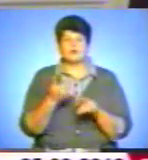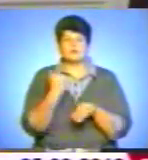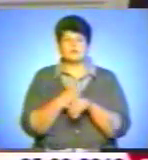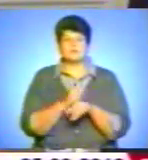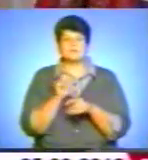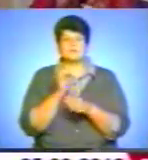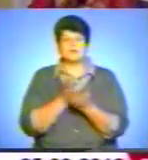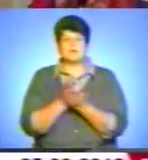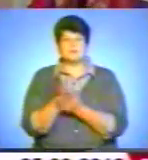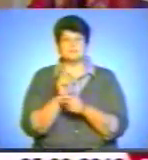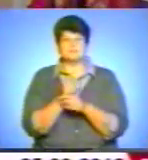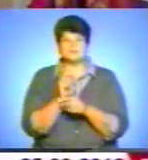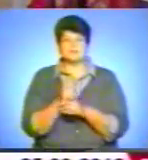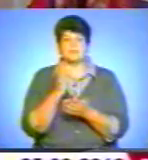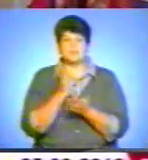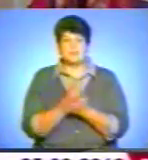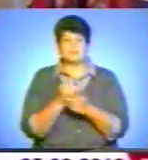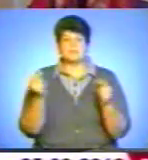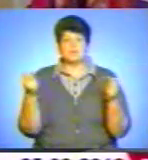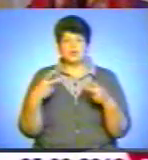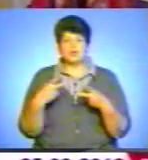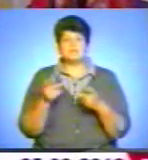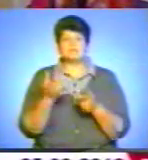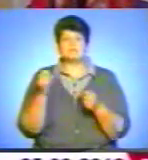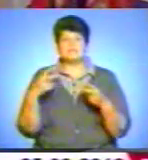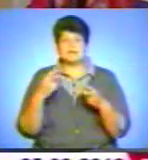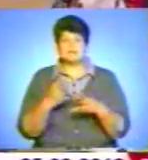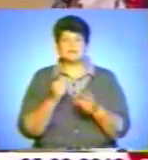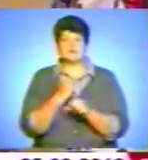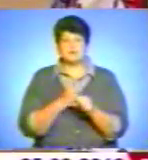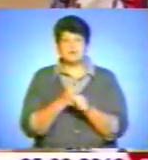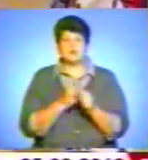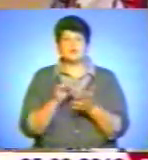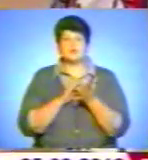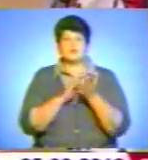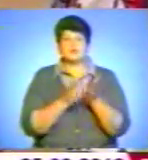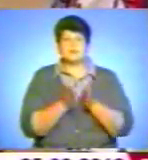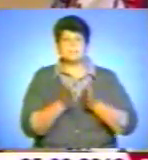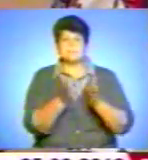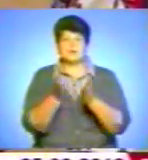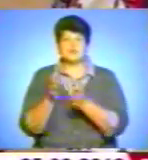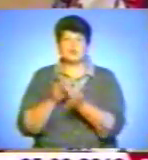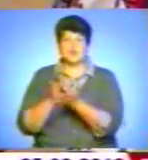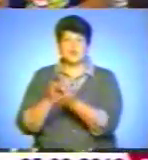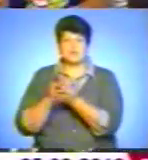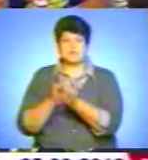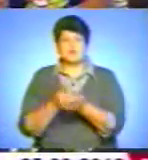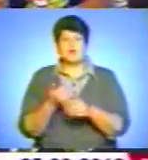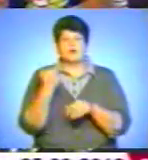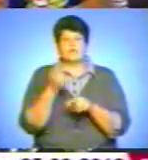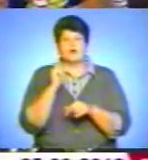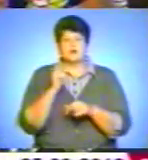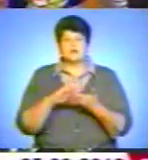є підготовка професійних фахівців, розробка туристичних маршрутів. Проблемними питаннями залишається поганий стан доріг,